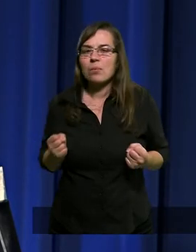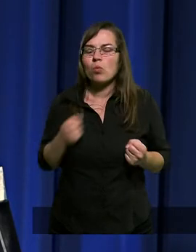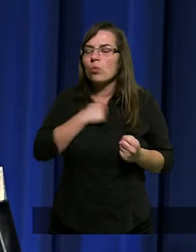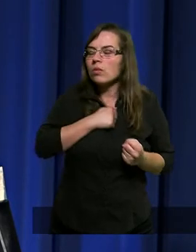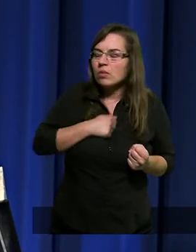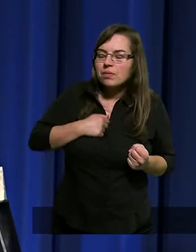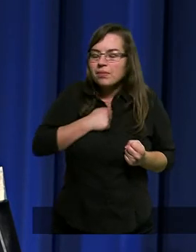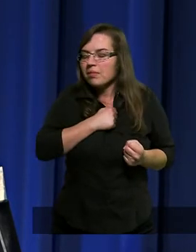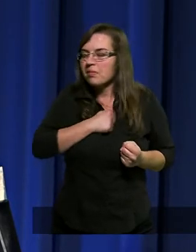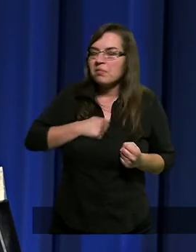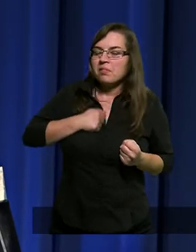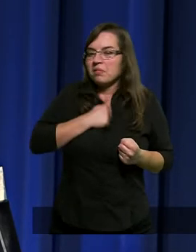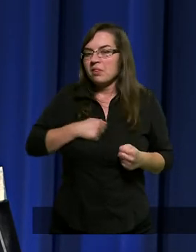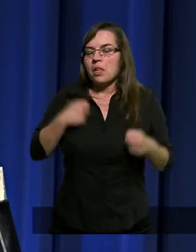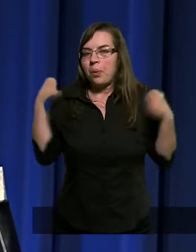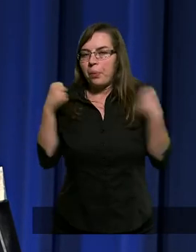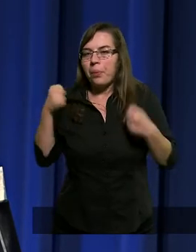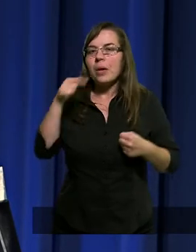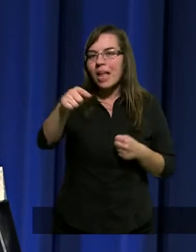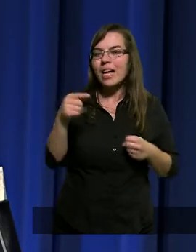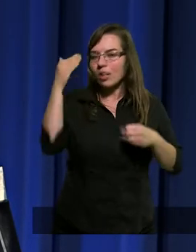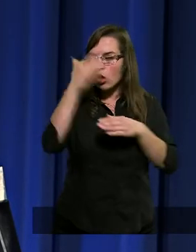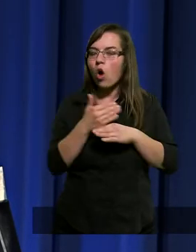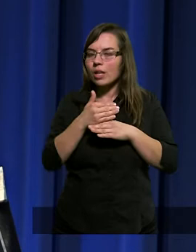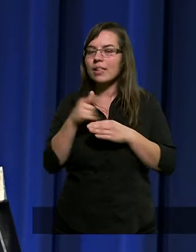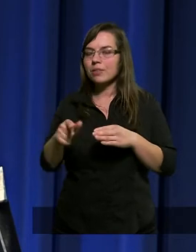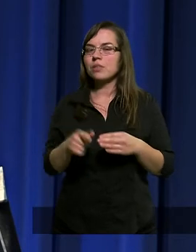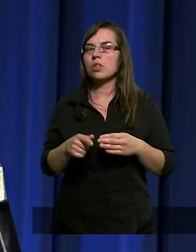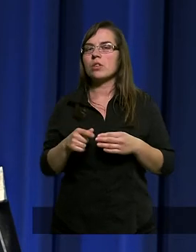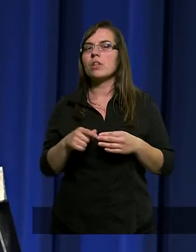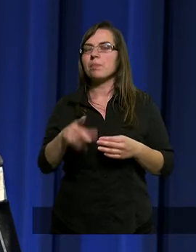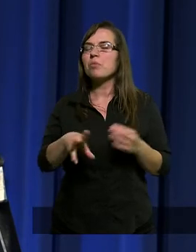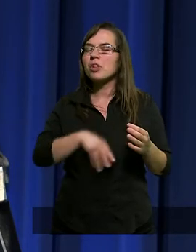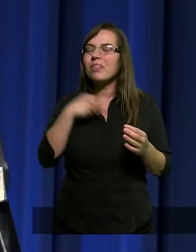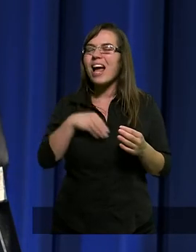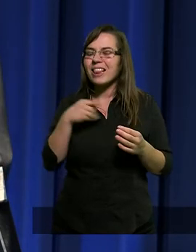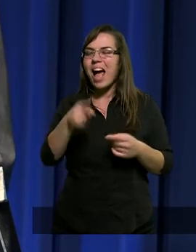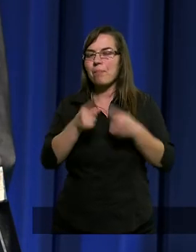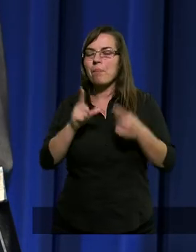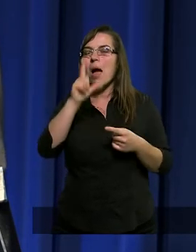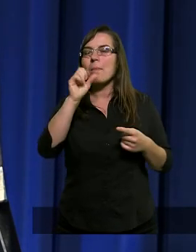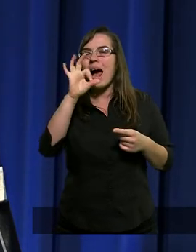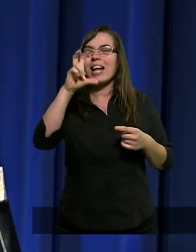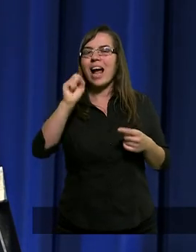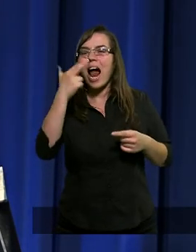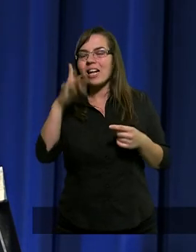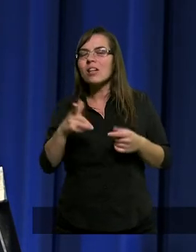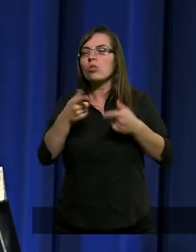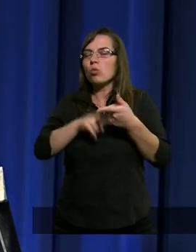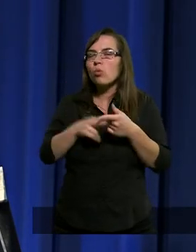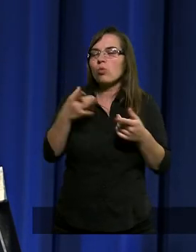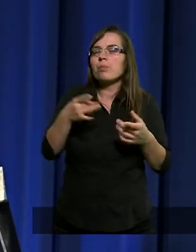Całe miasto w związku z świętami paschalnymi, które